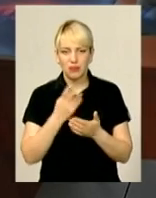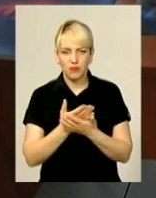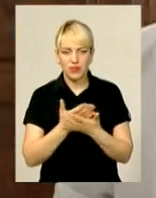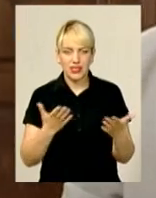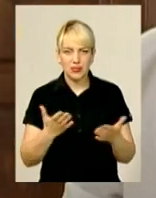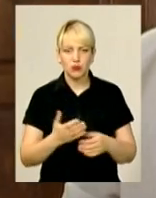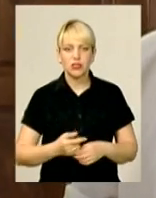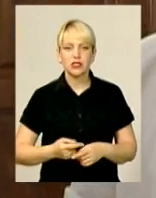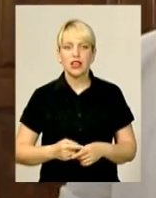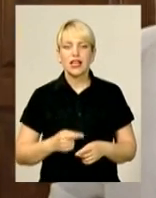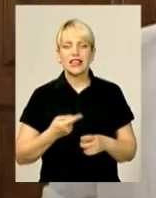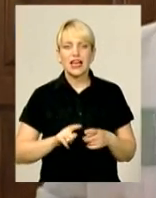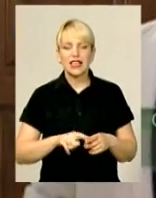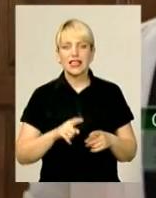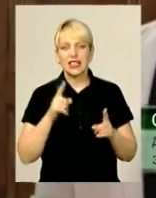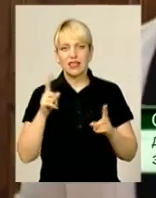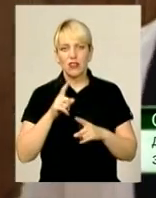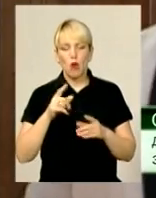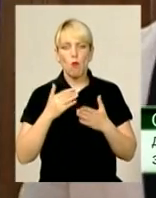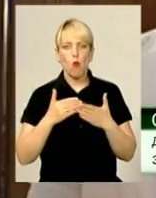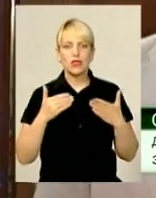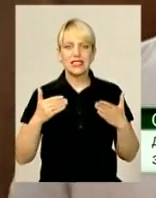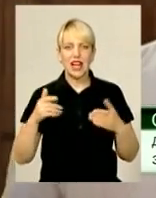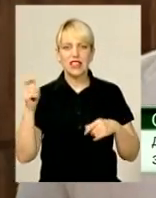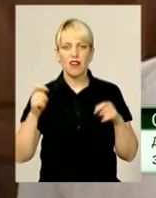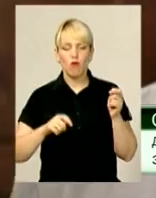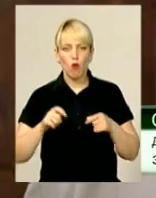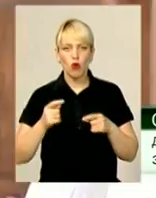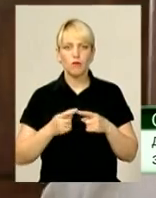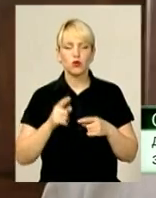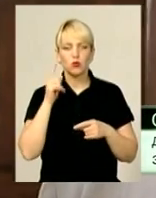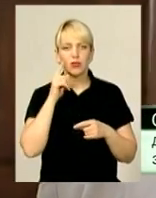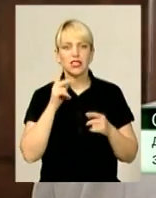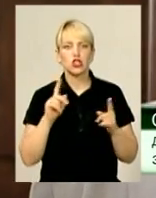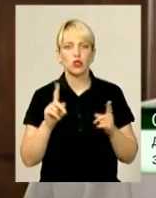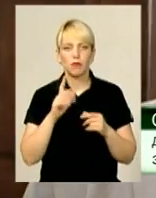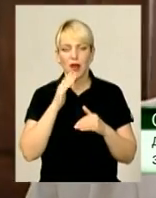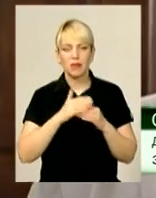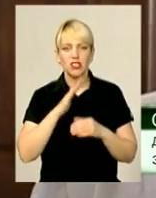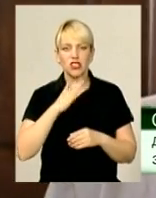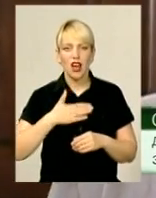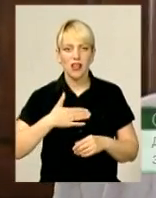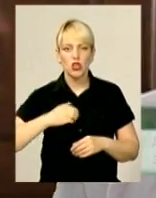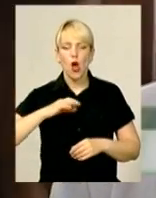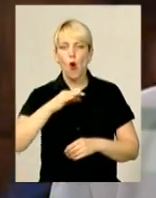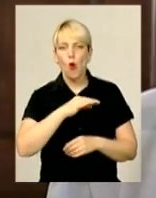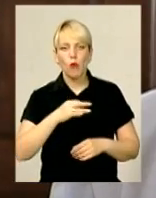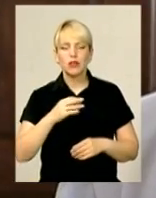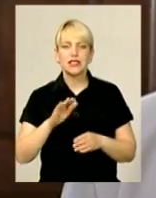невеличкий музейний форум. Ми його задумували як форум для того, щоб найближчі наші області, які є між собою,